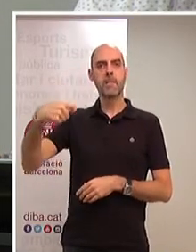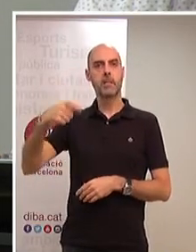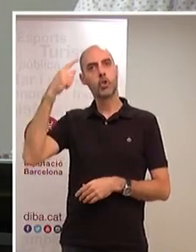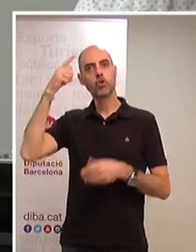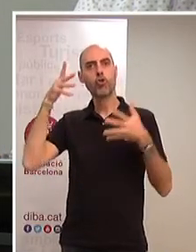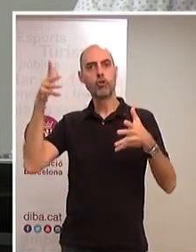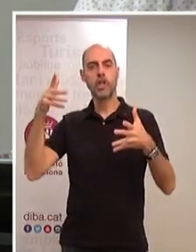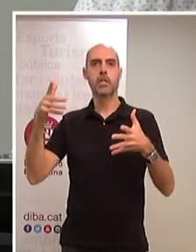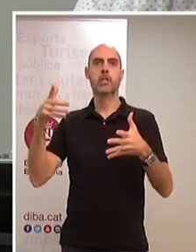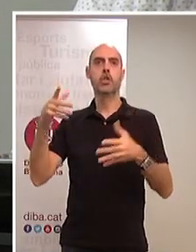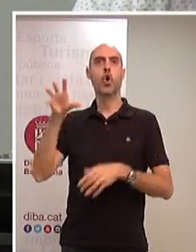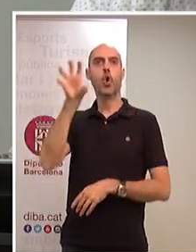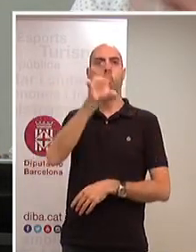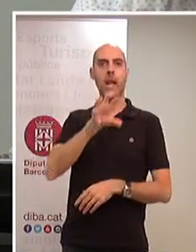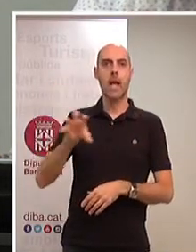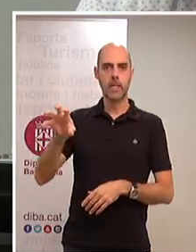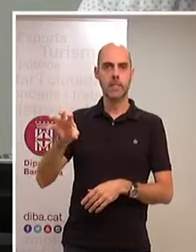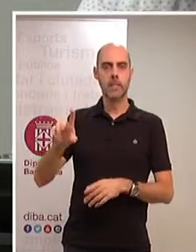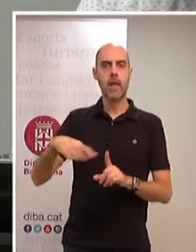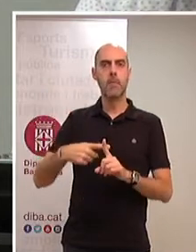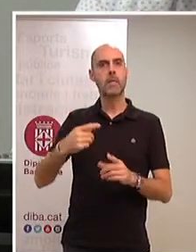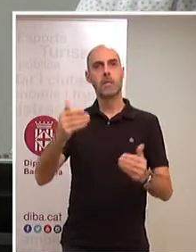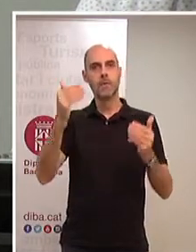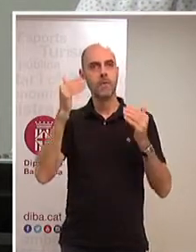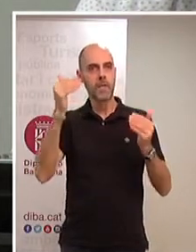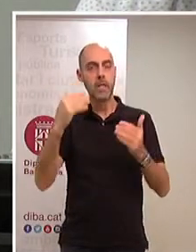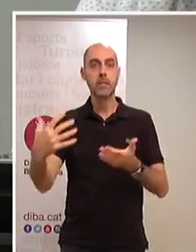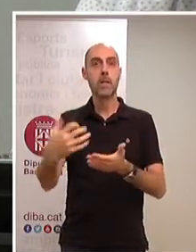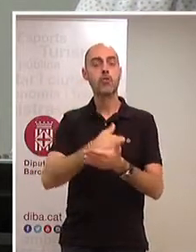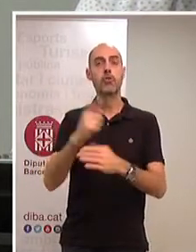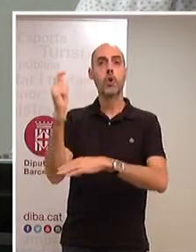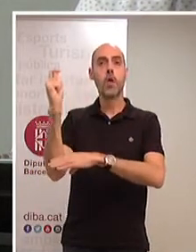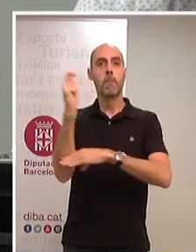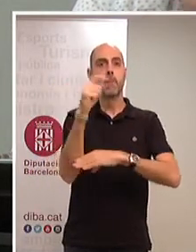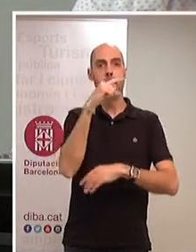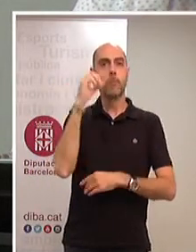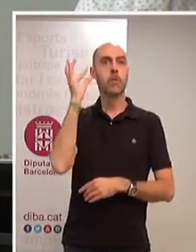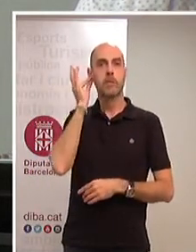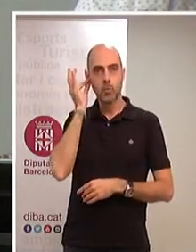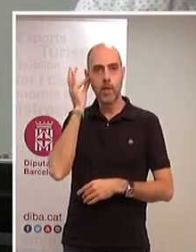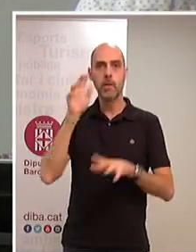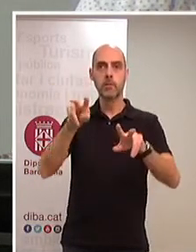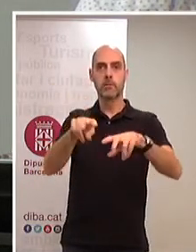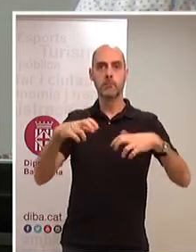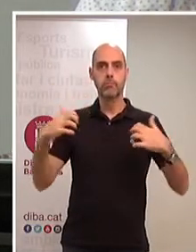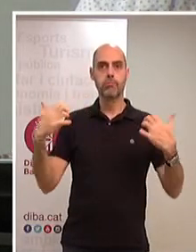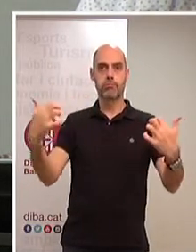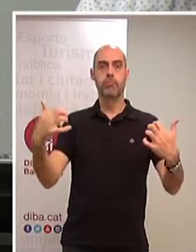Comarcals. També el meu reconeixement a tots els diputats i diputades que conformen